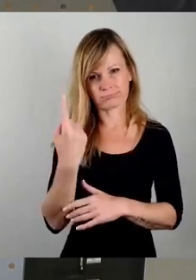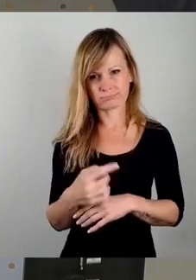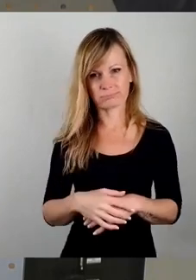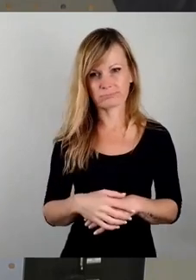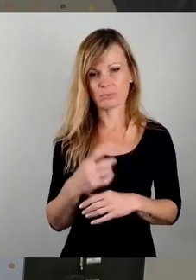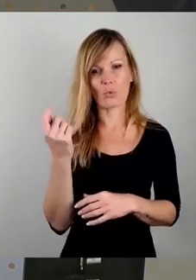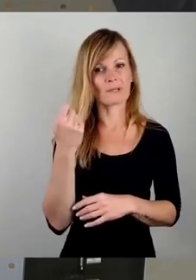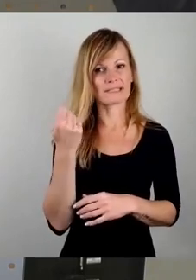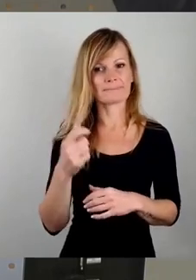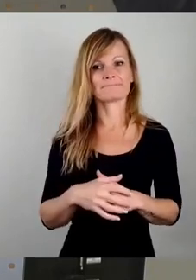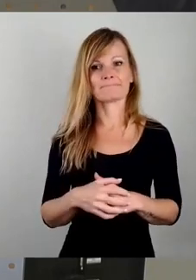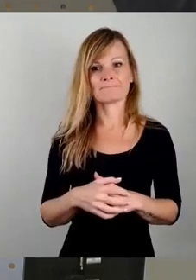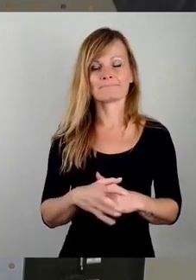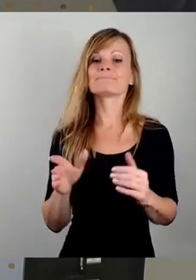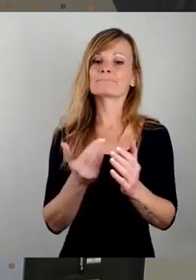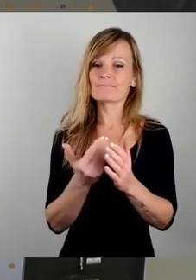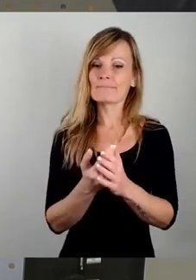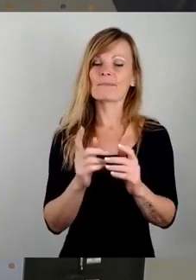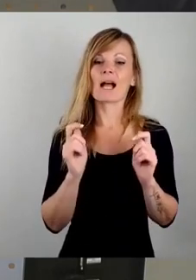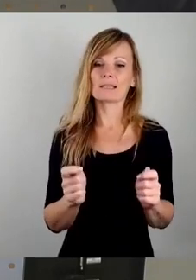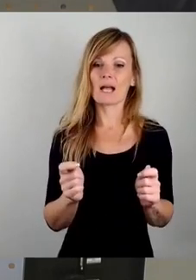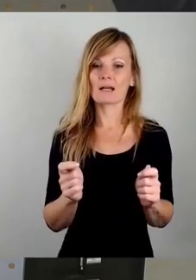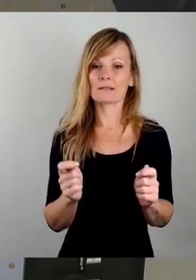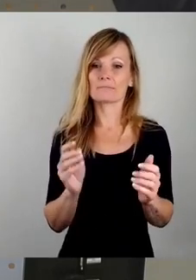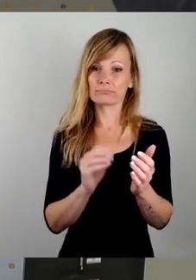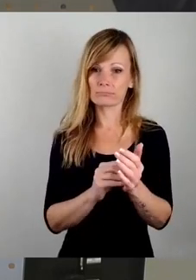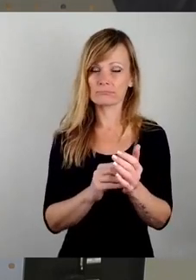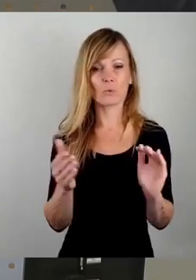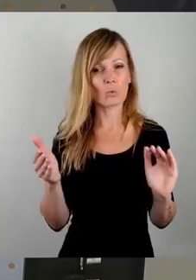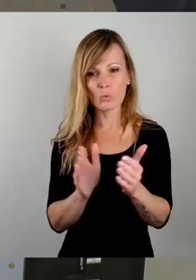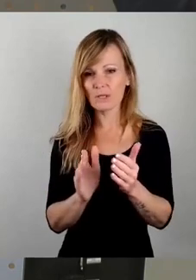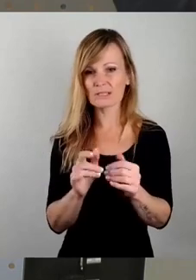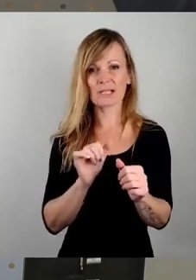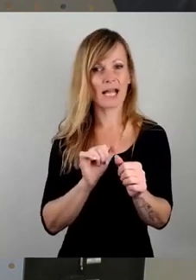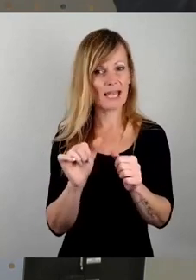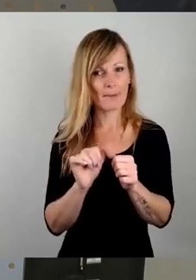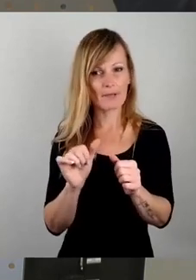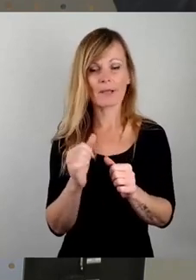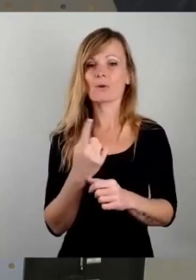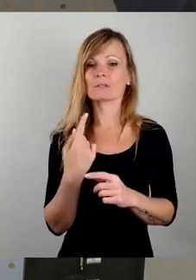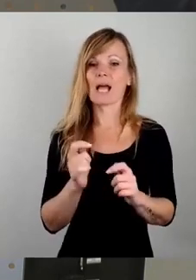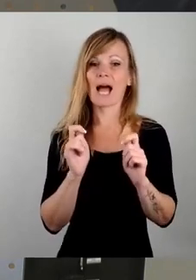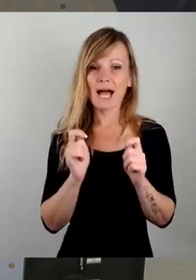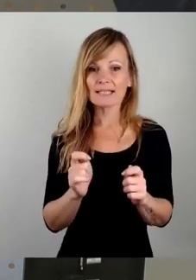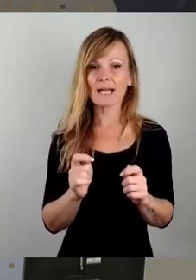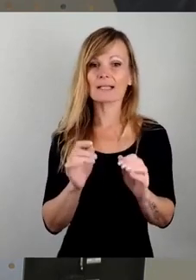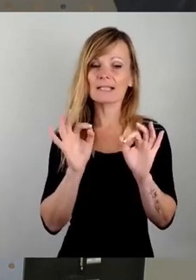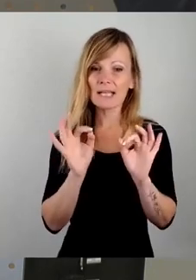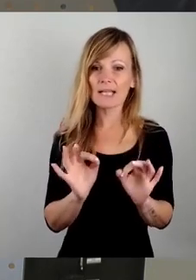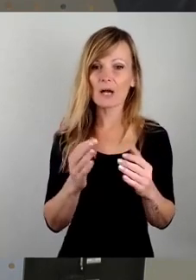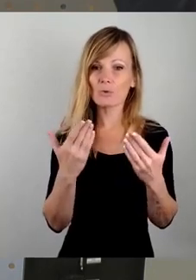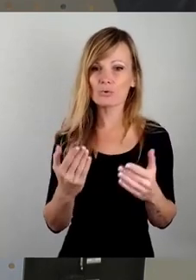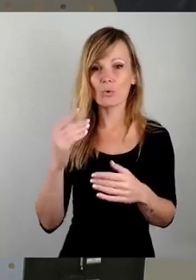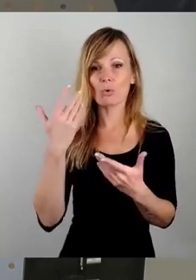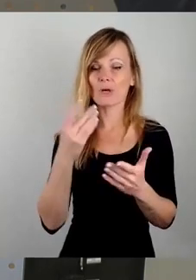Antrag an, unser Antrag ist ganz kurz und knapp und bündig, und unser Antrag ist genau in dem Sinne geschrieben, wie es eigentlich